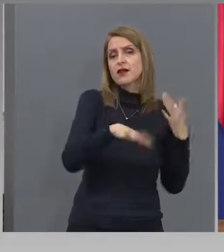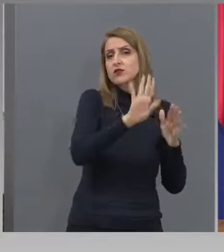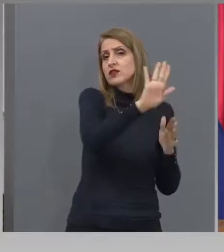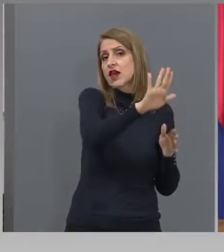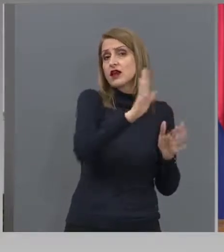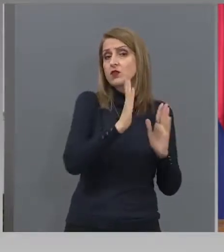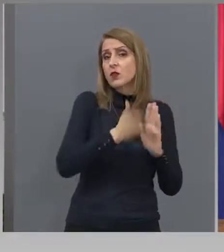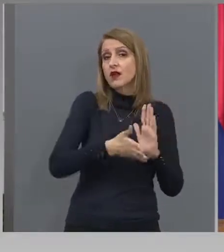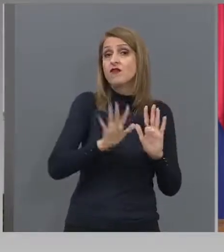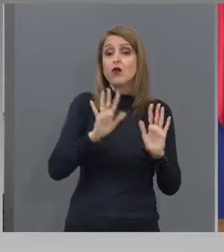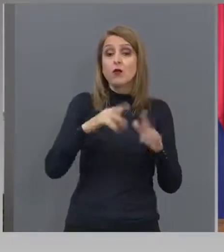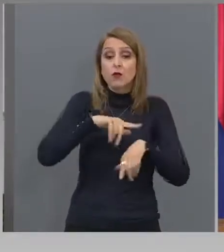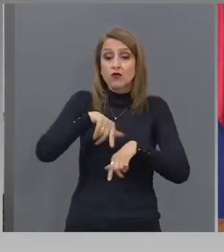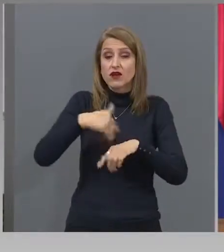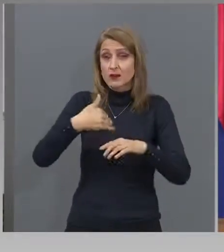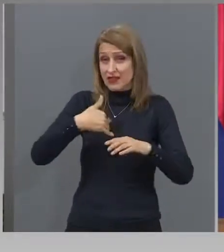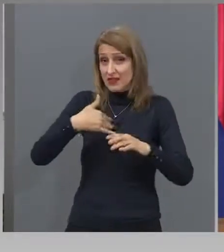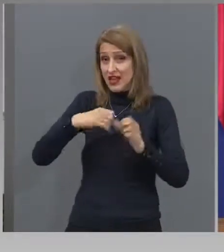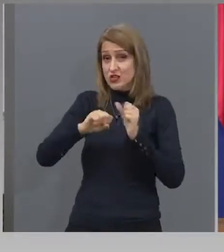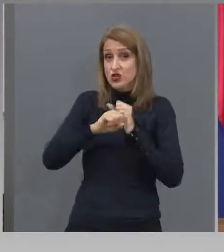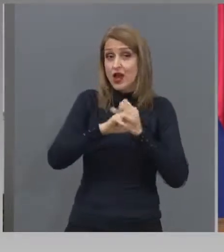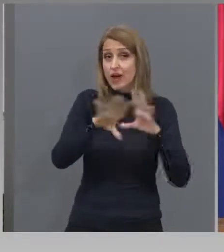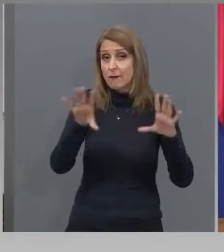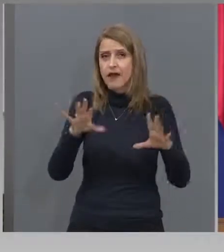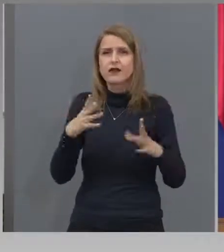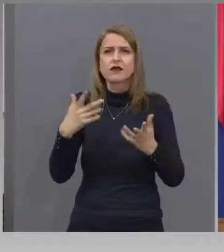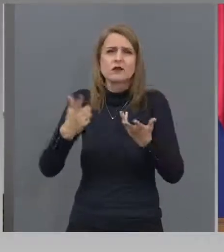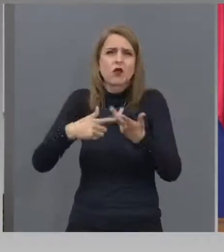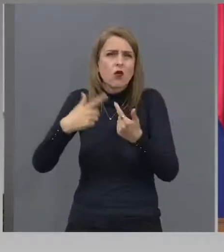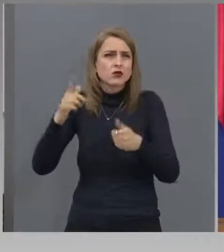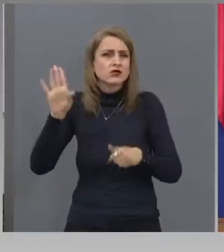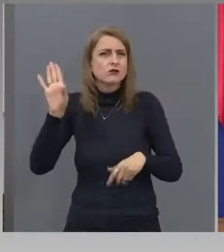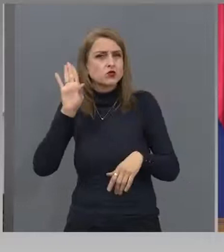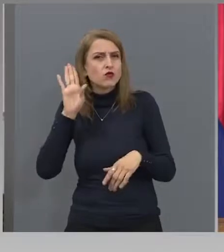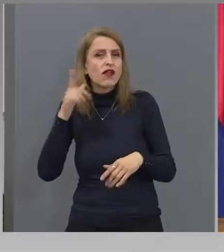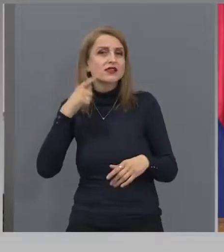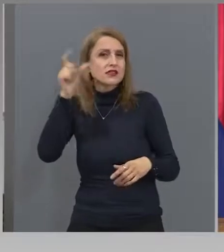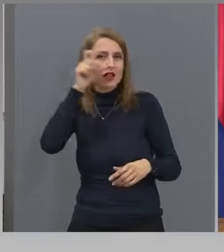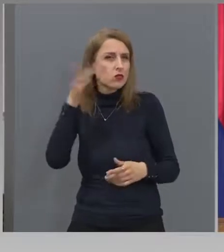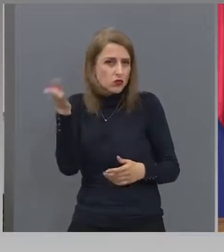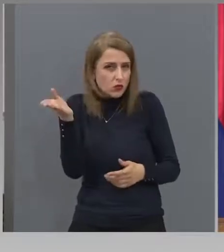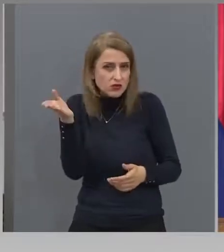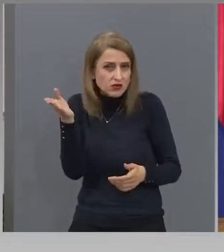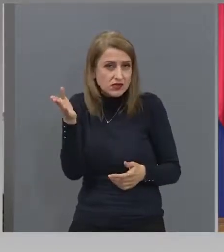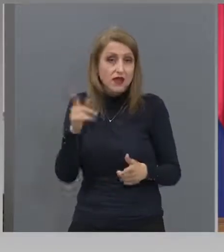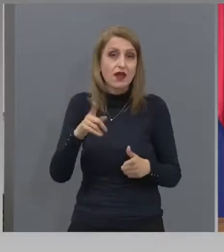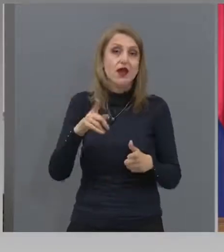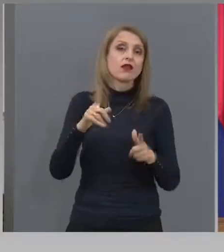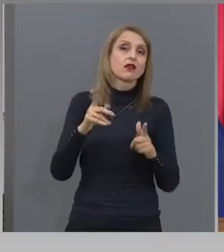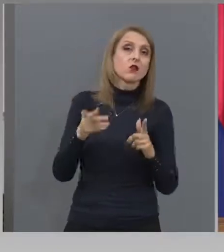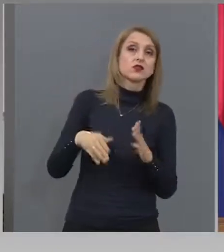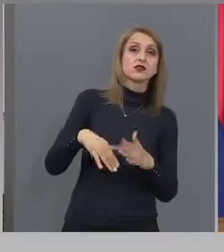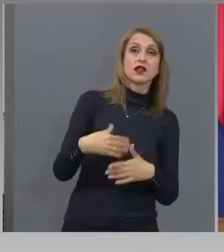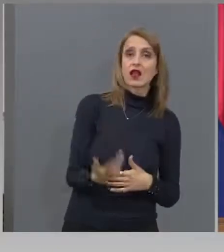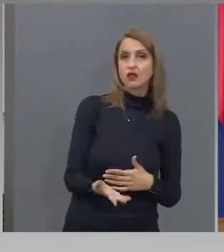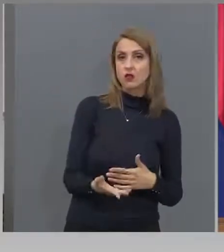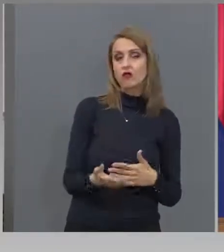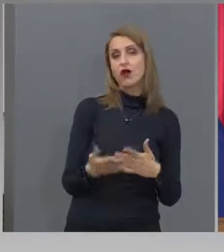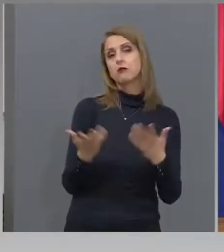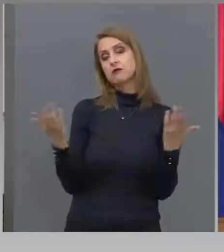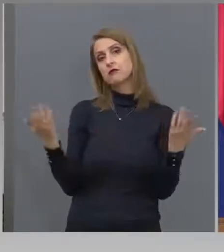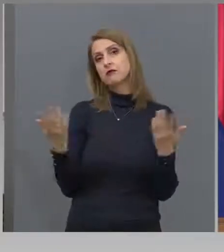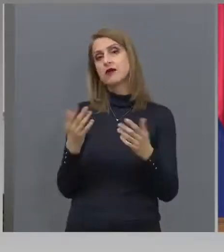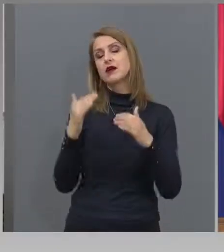кампании, какви ли неща, не съм чул приоръчно за Турция. Но след това, добро съседството